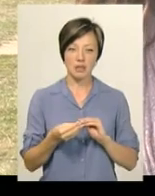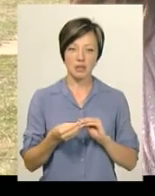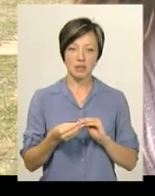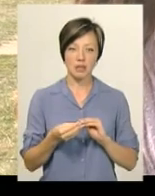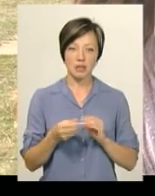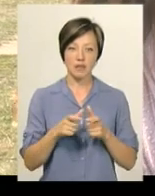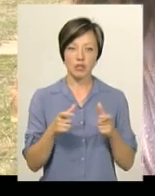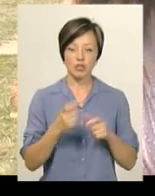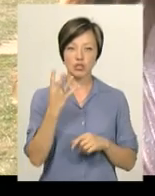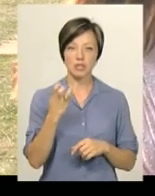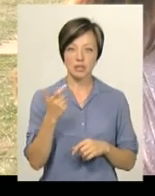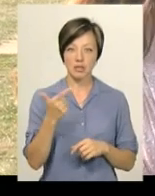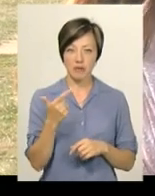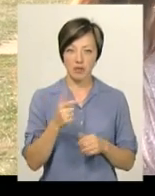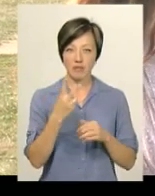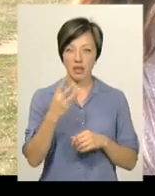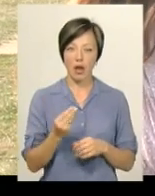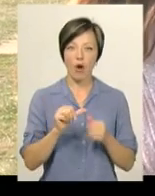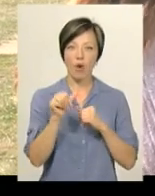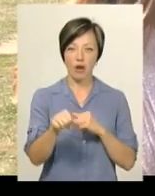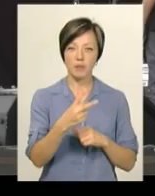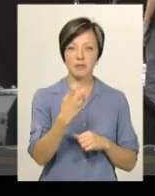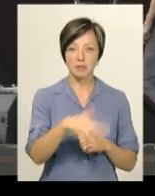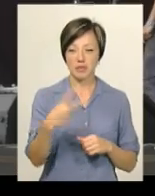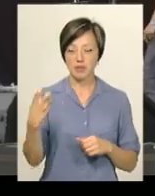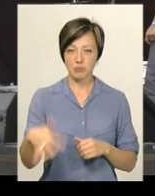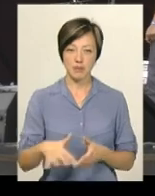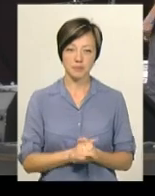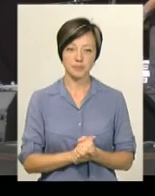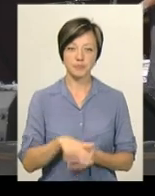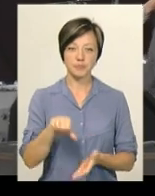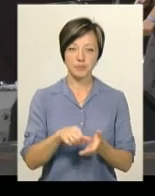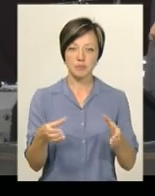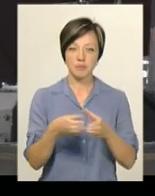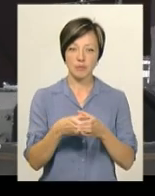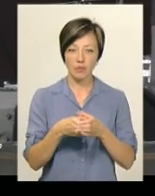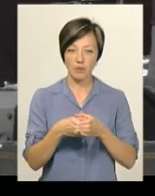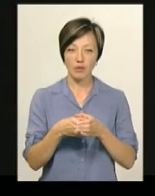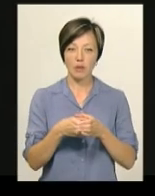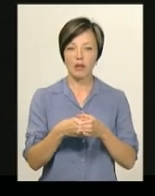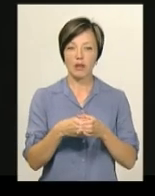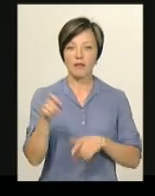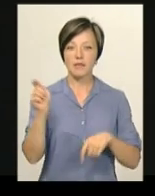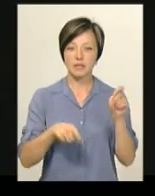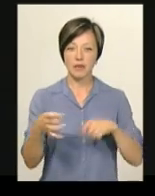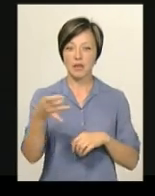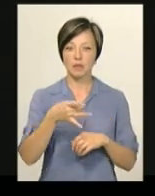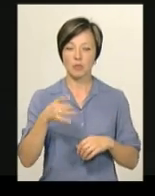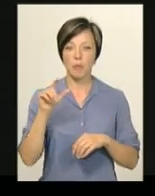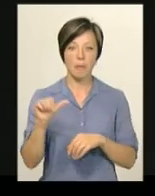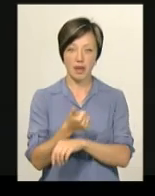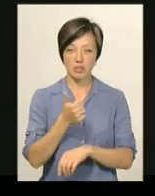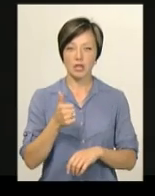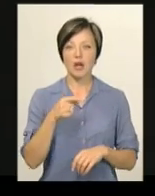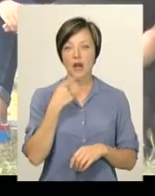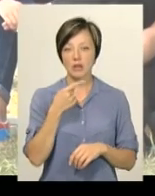400 гривень, якщо на два дні купувати, якщо окремо по 250 на кожен день. Учасниця гурту «Джі-Джі Гуляйгород» на фестивалі «Республіка» вперше.